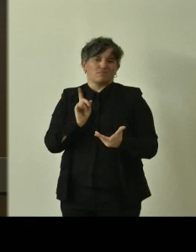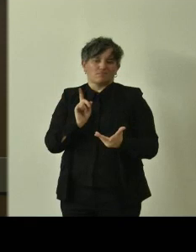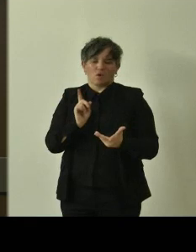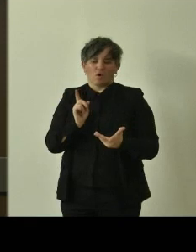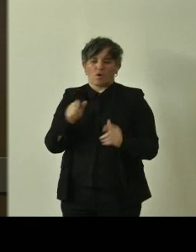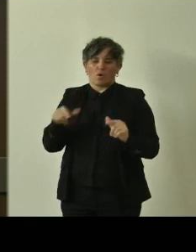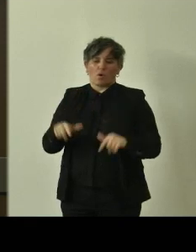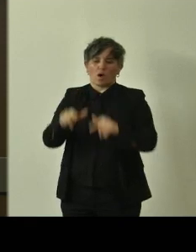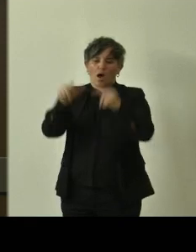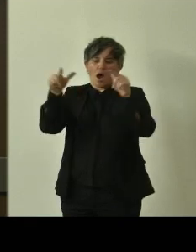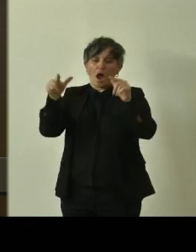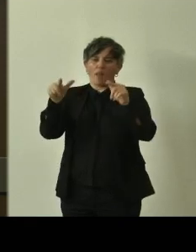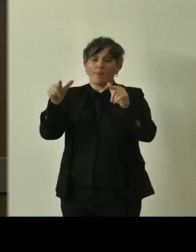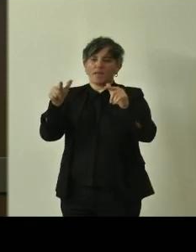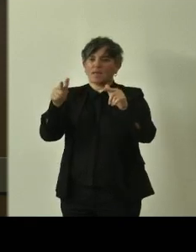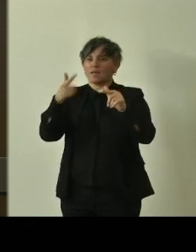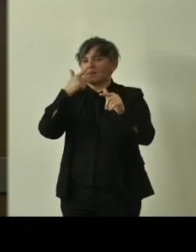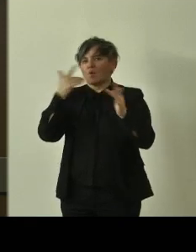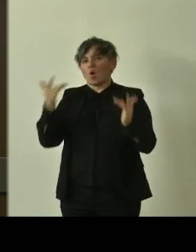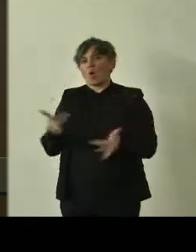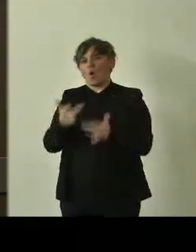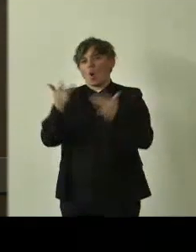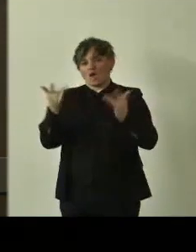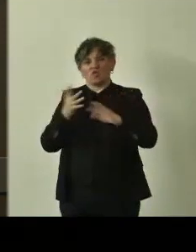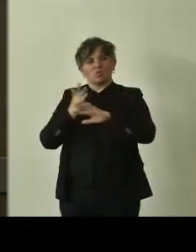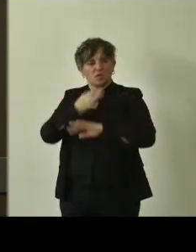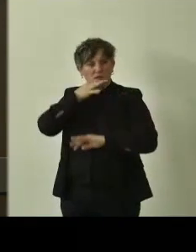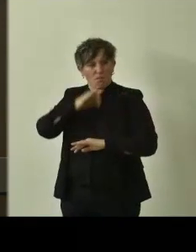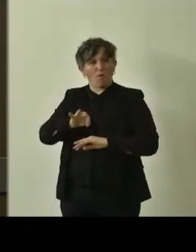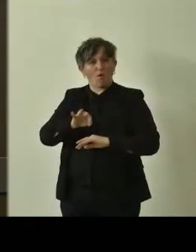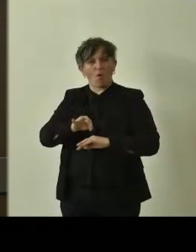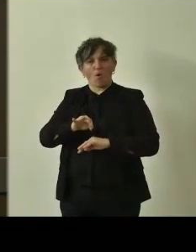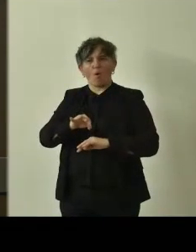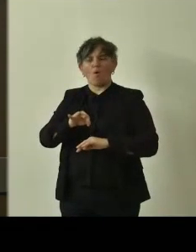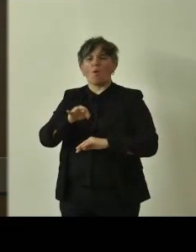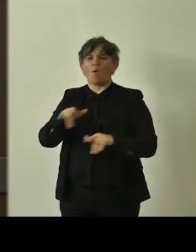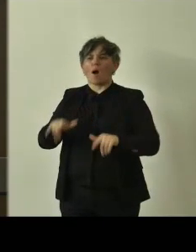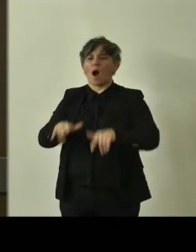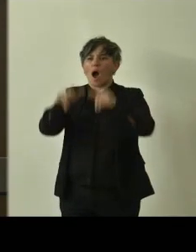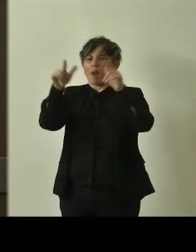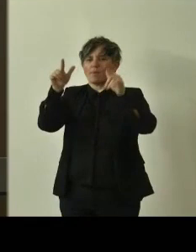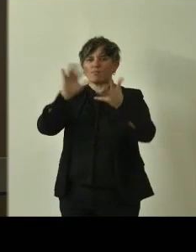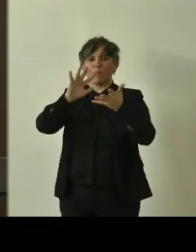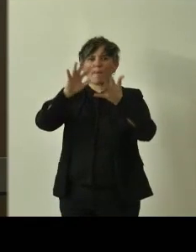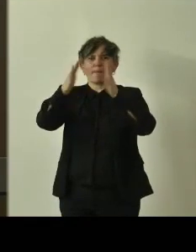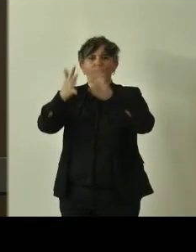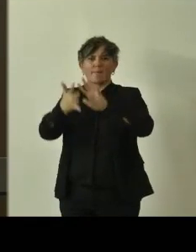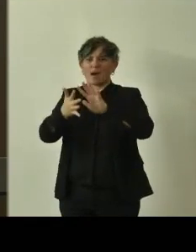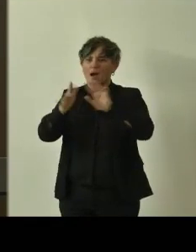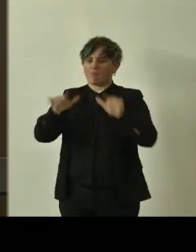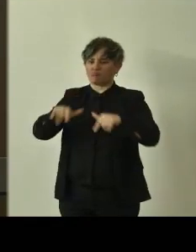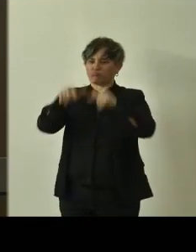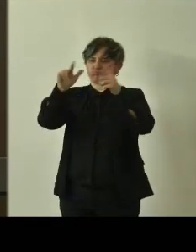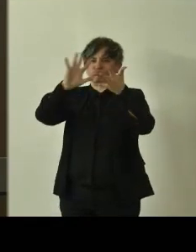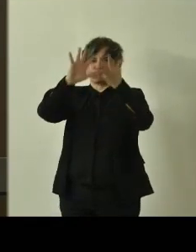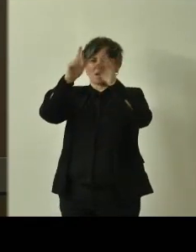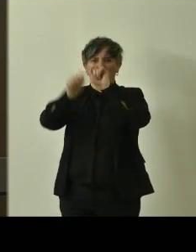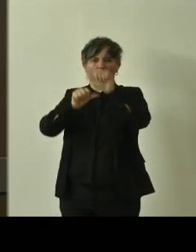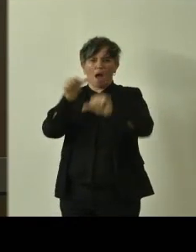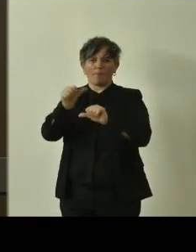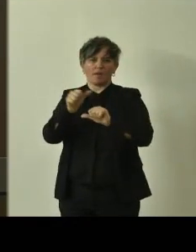per interventi di lieve entità che non sconvolgono la forma e il portamento dell'albero, basta una sola